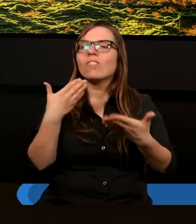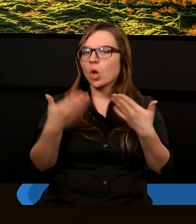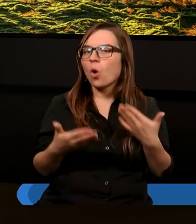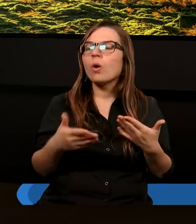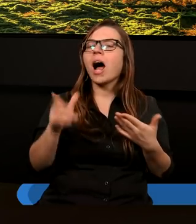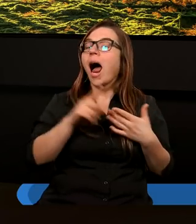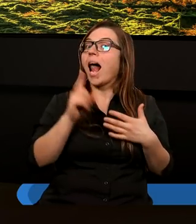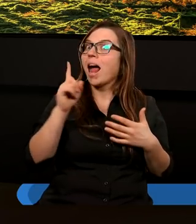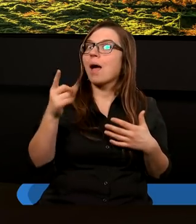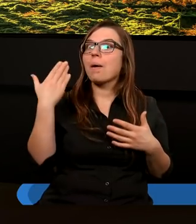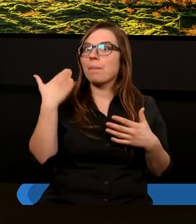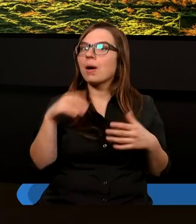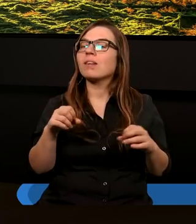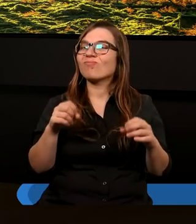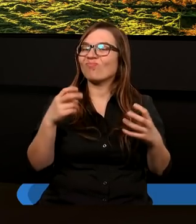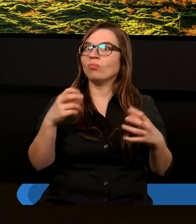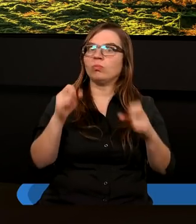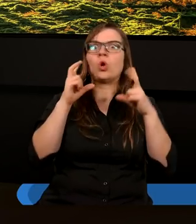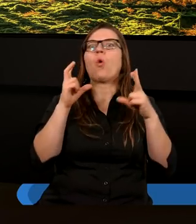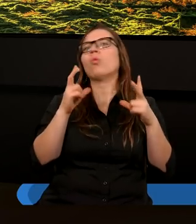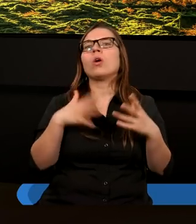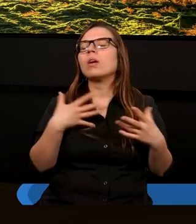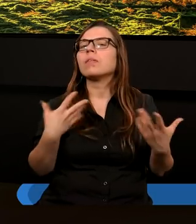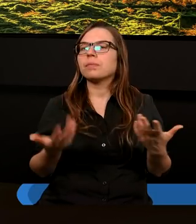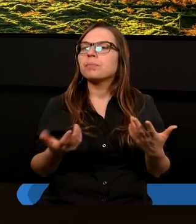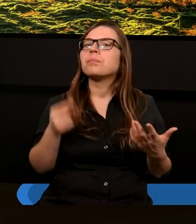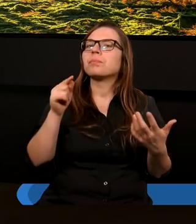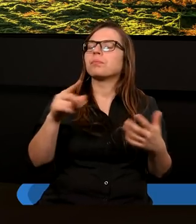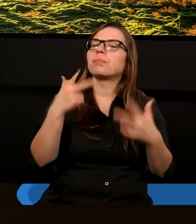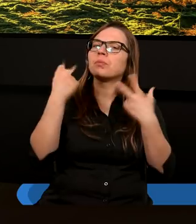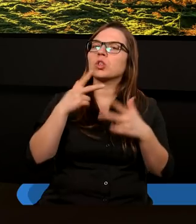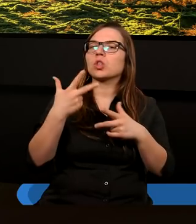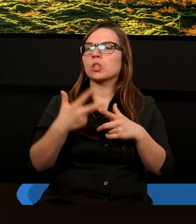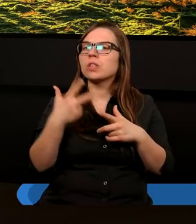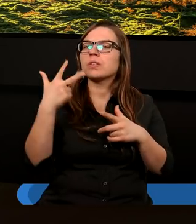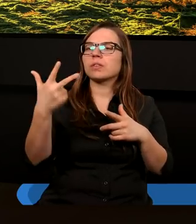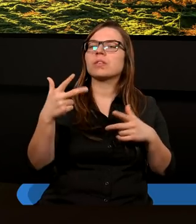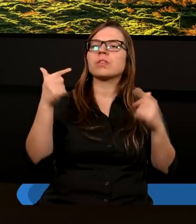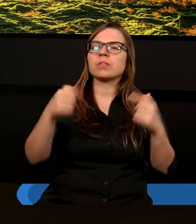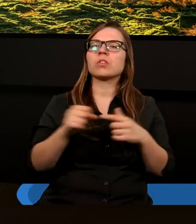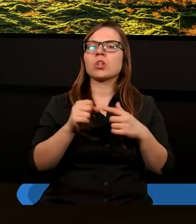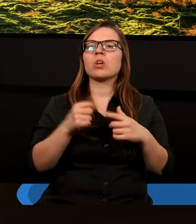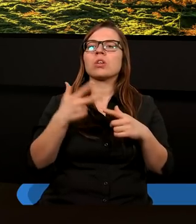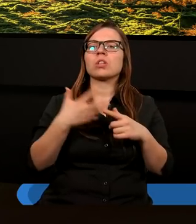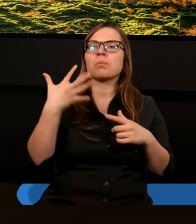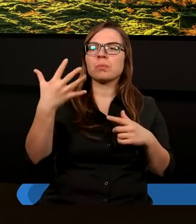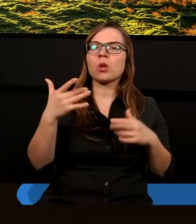bardzo czytelnym i bardzo szokującym. Przeczytajmy od 33 wiersza do 35. Ten sam